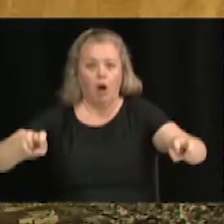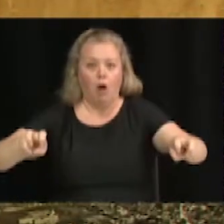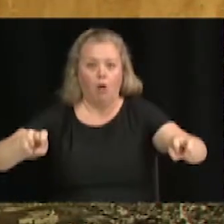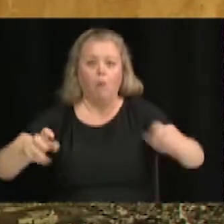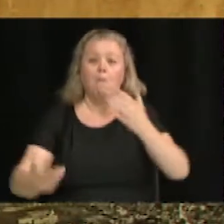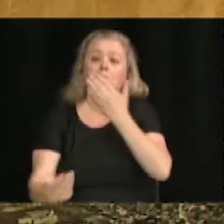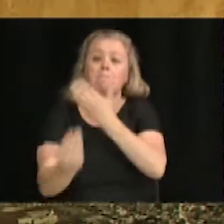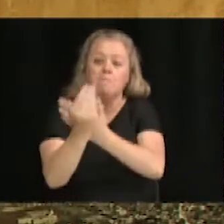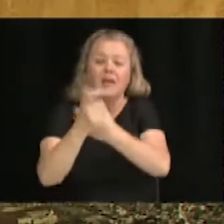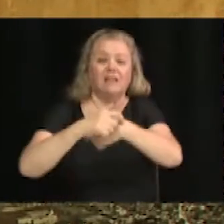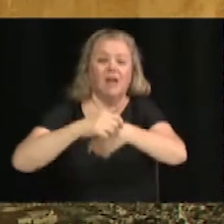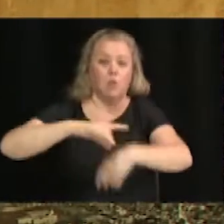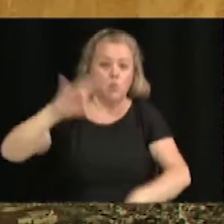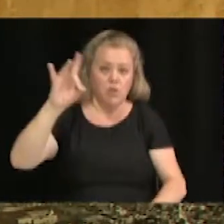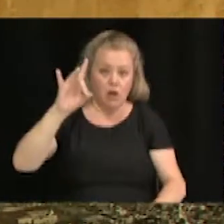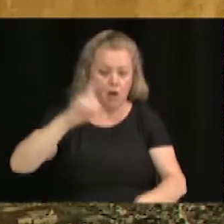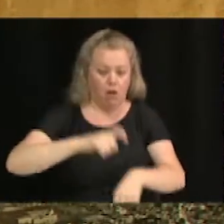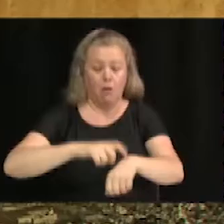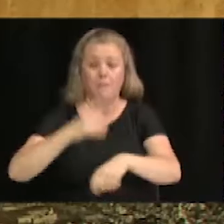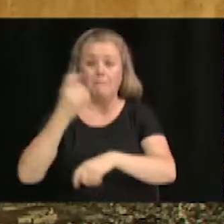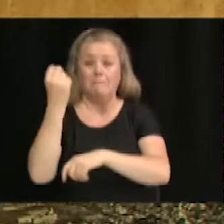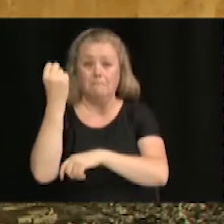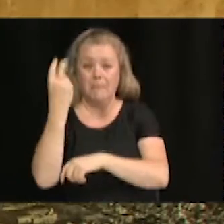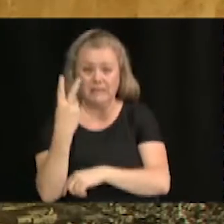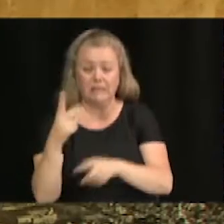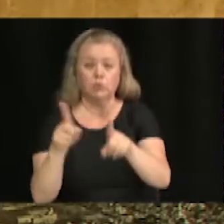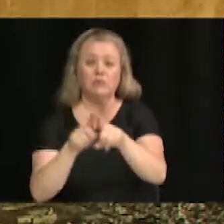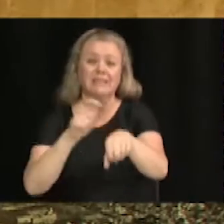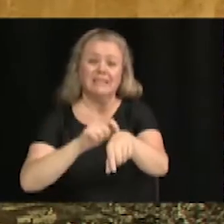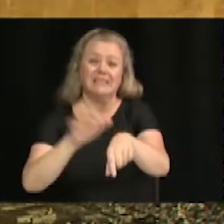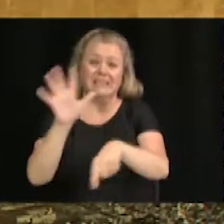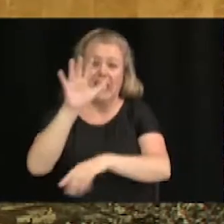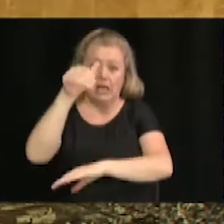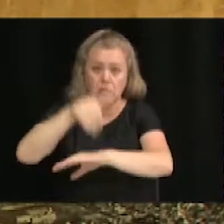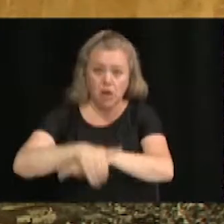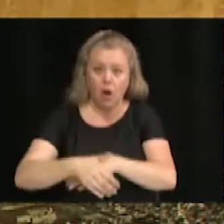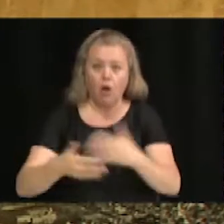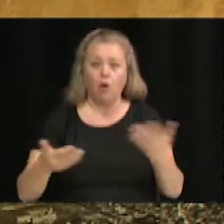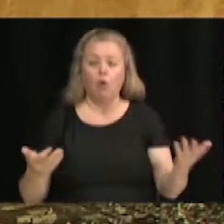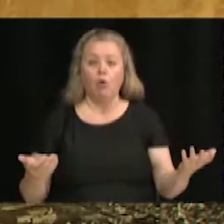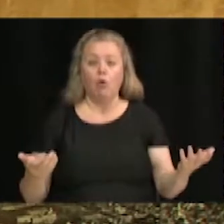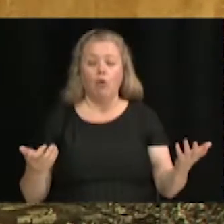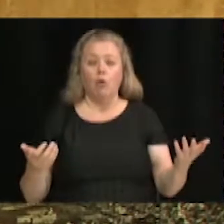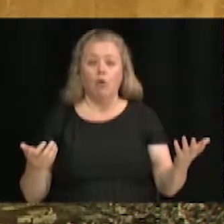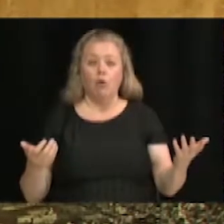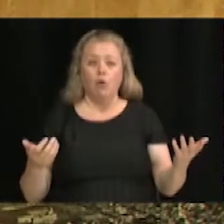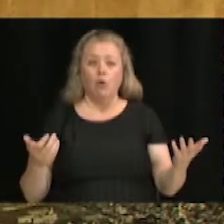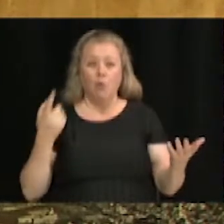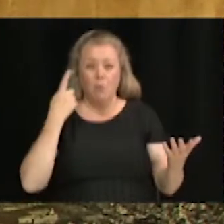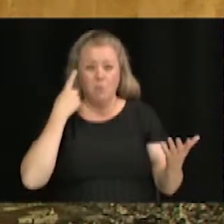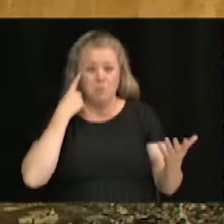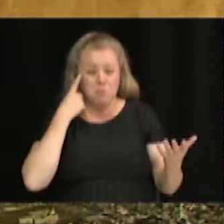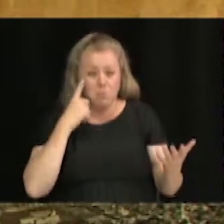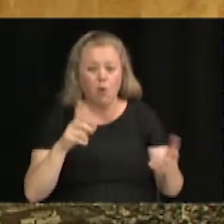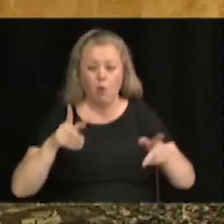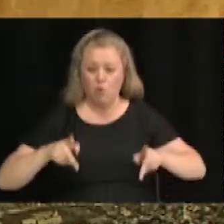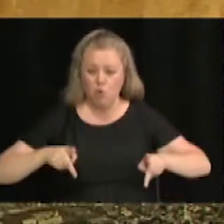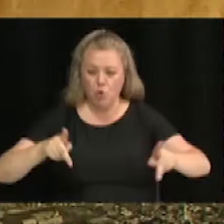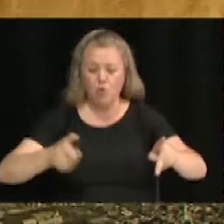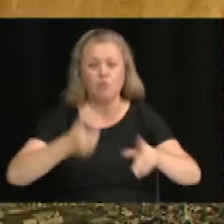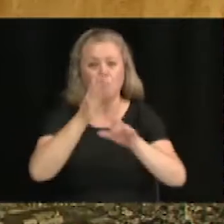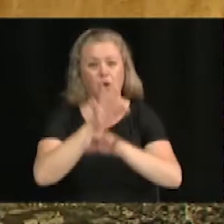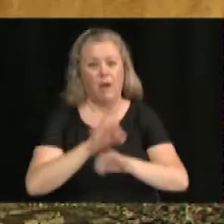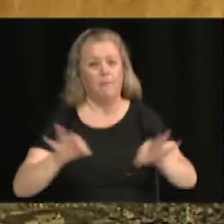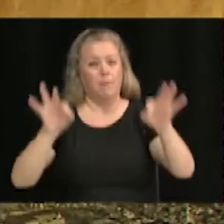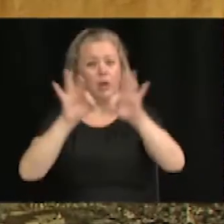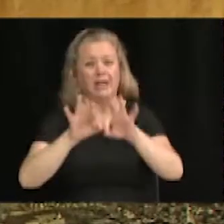puis à 5 heures, l'heure des travailleurs. Puis les enfants, bien, il a une heure qui sortent à 3 heures. Mais au niveau des artères importantes, parce